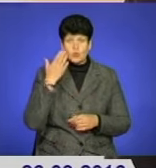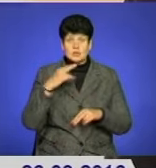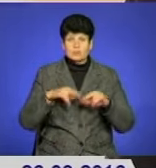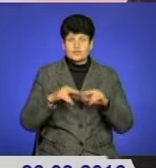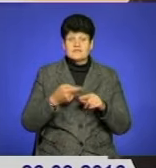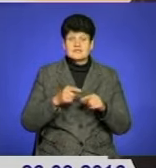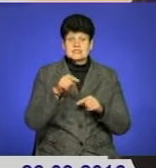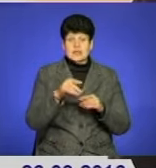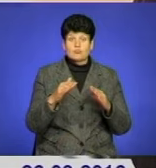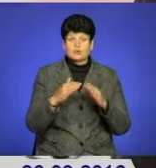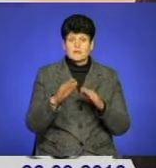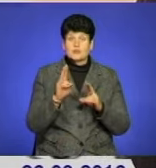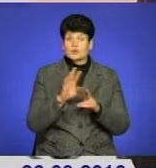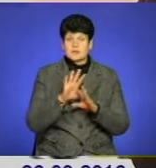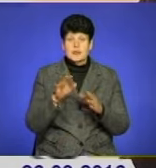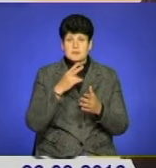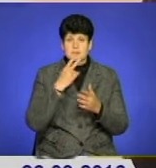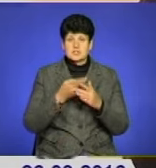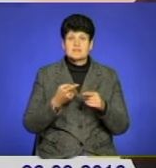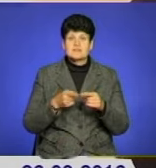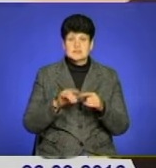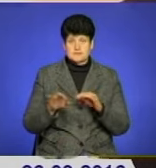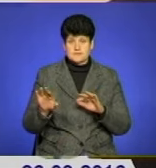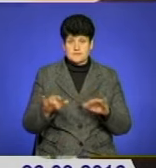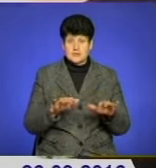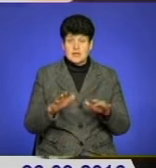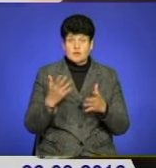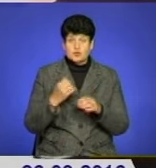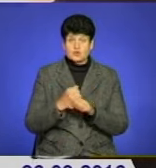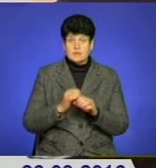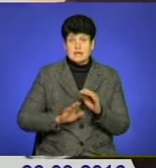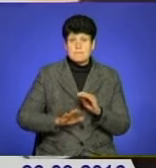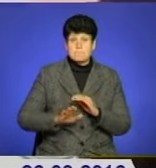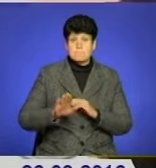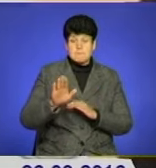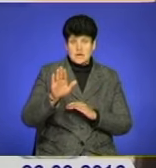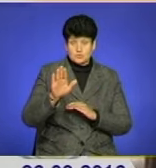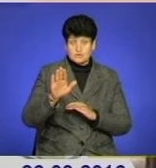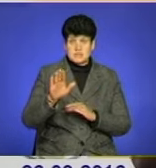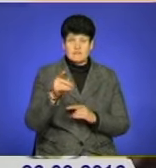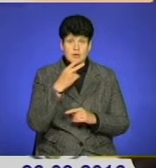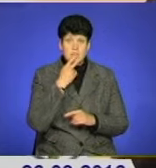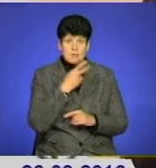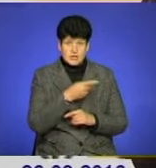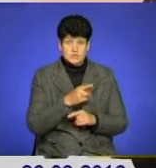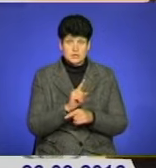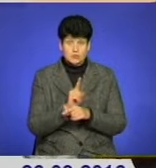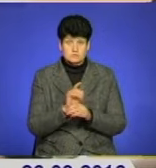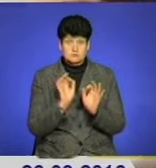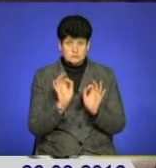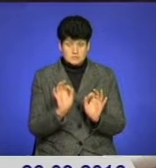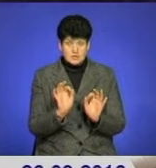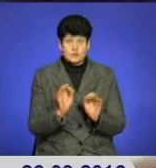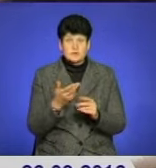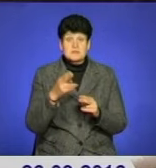будинок, ніхто не передбачав таких речей. Якщо зробити пандус, як ви бачите, його таким, як би по стандарту треба, то він би